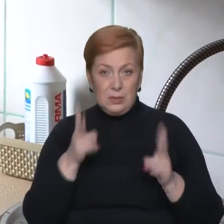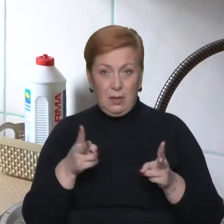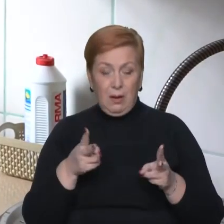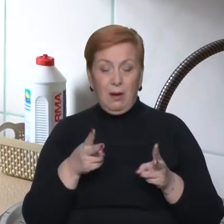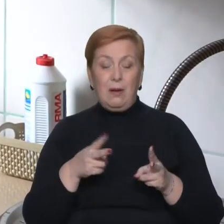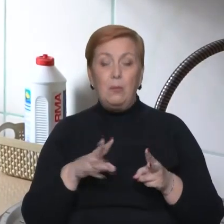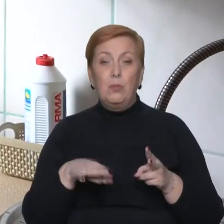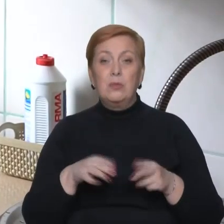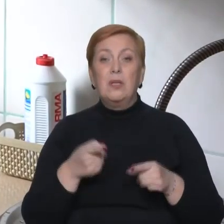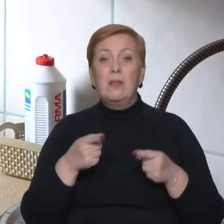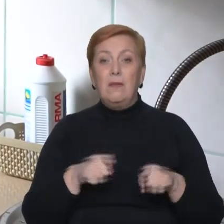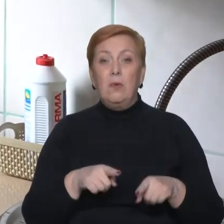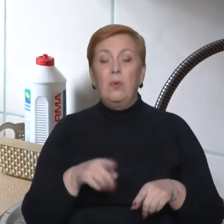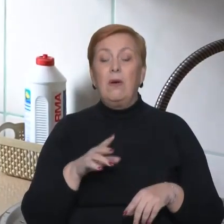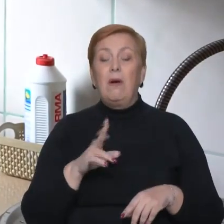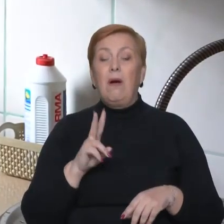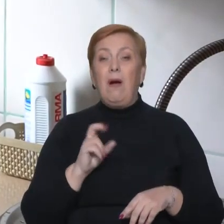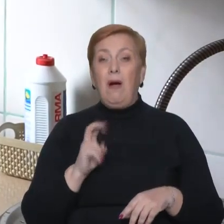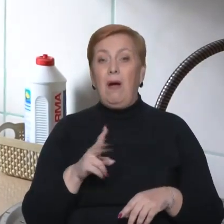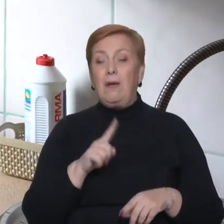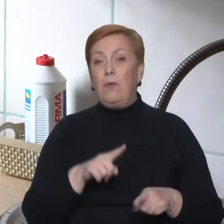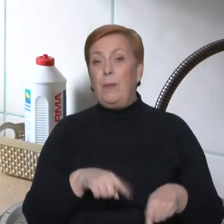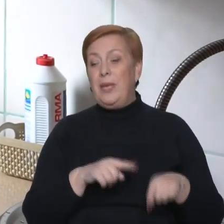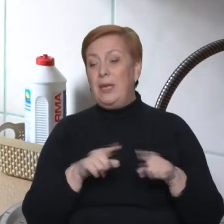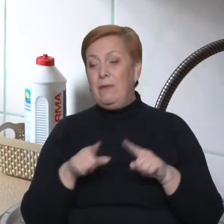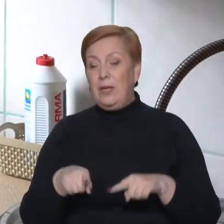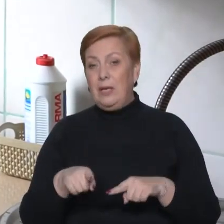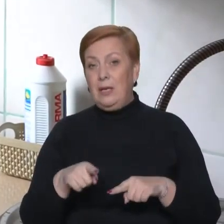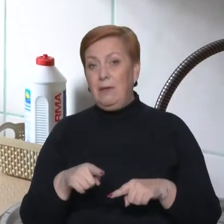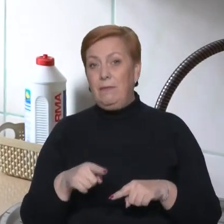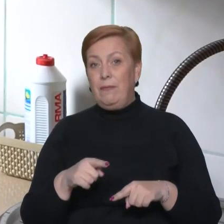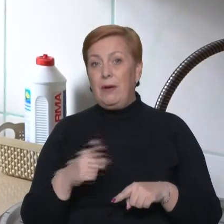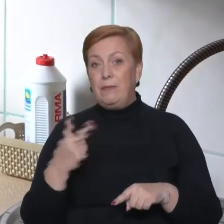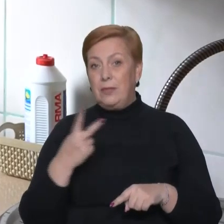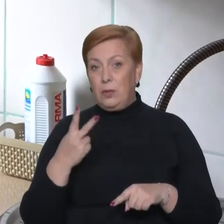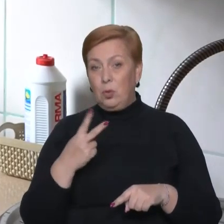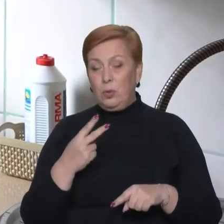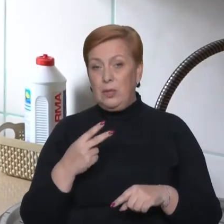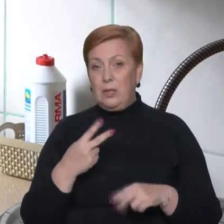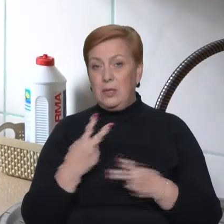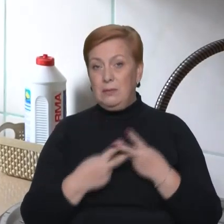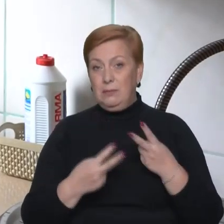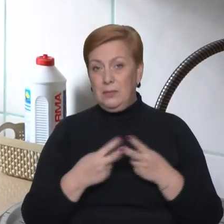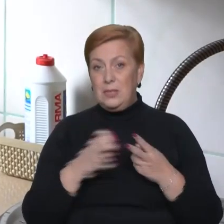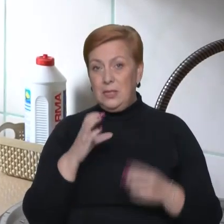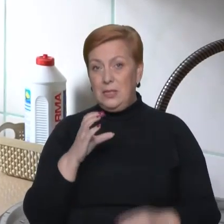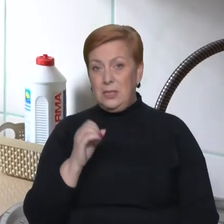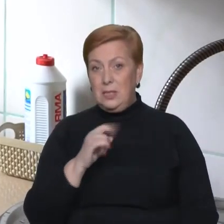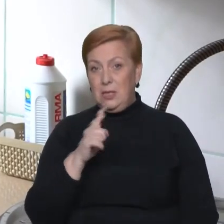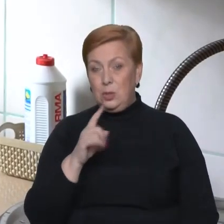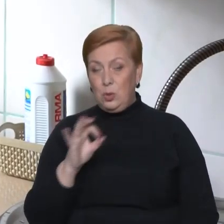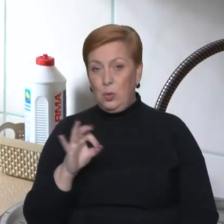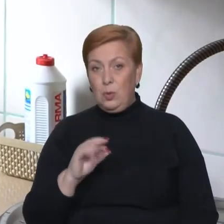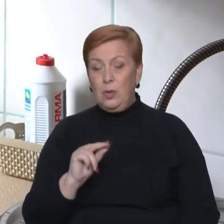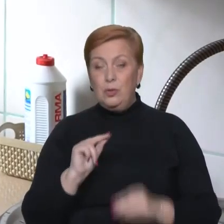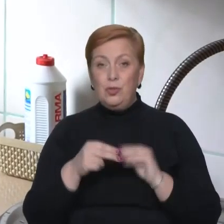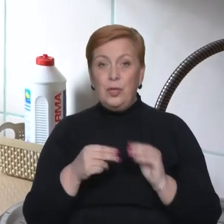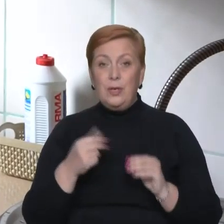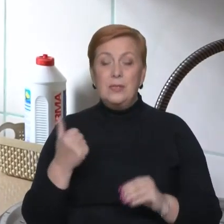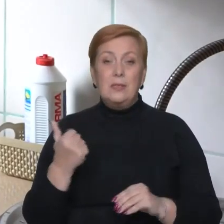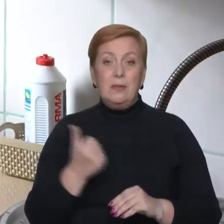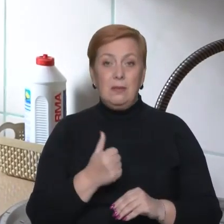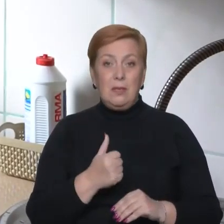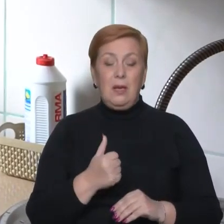Але після того, як з лікарі його перевели знову до 2 СІЗО, десь через тиждень нам почали